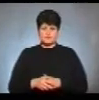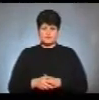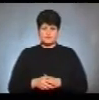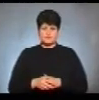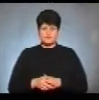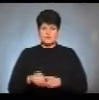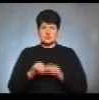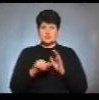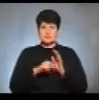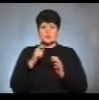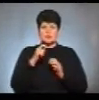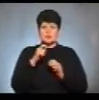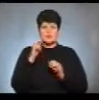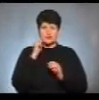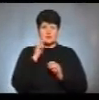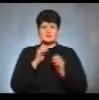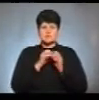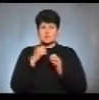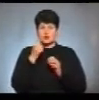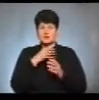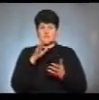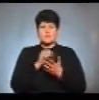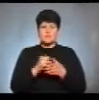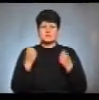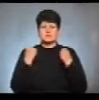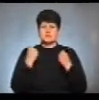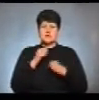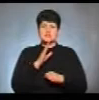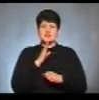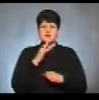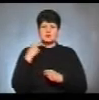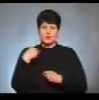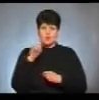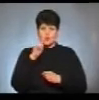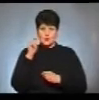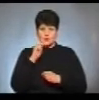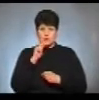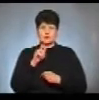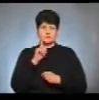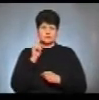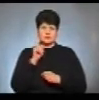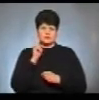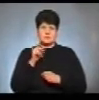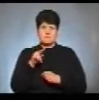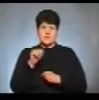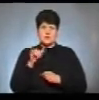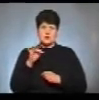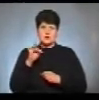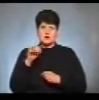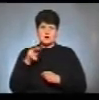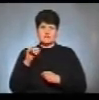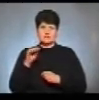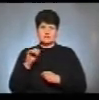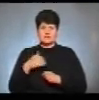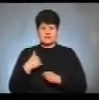16-річна Катерина Кухарчук з 10 років займається спортом. Дівчина-чемпіонка України в юніорах з пауерліфтингу. Для